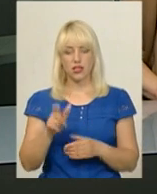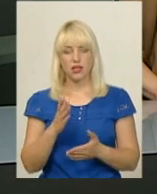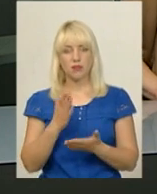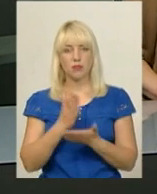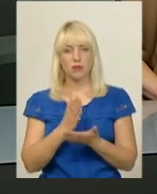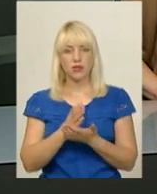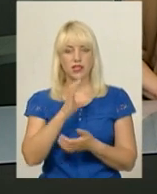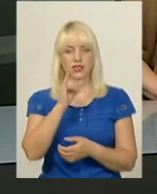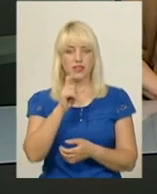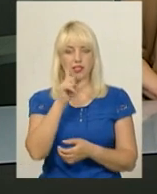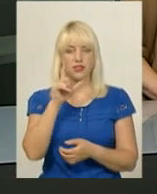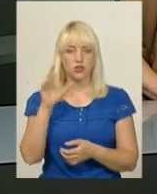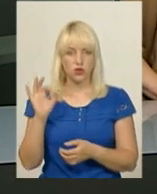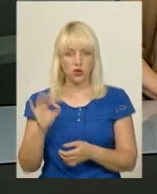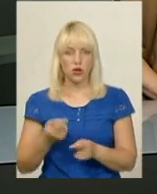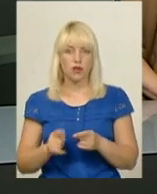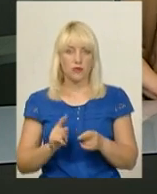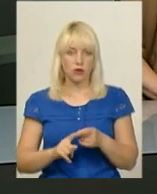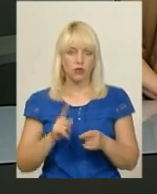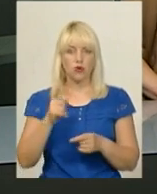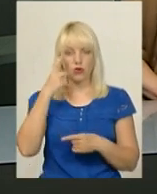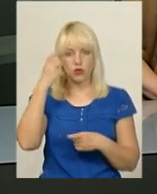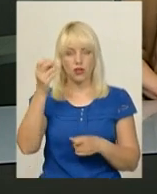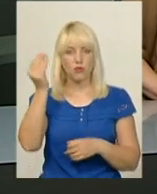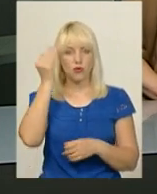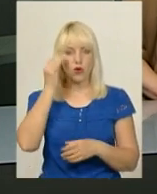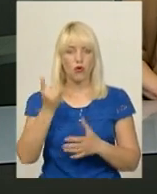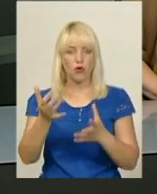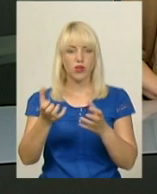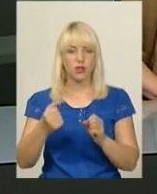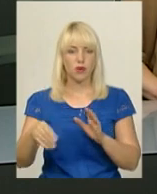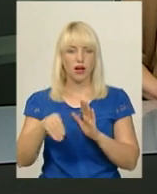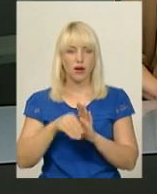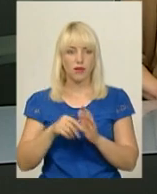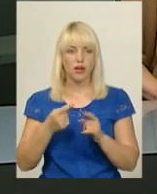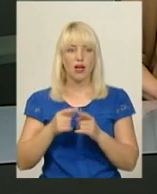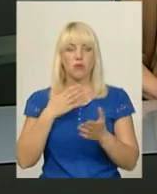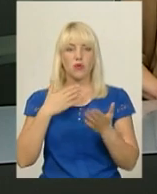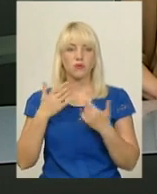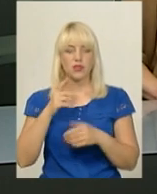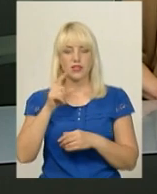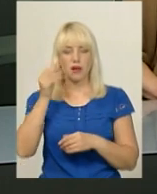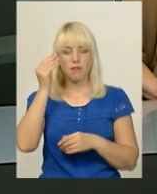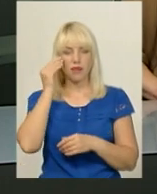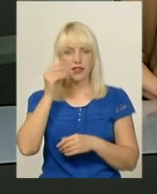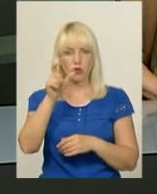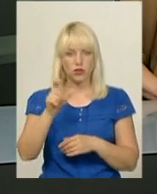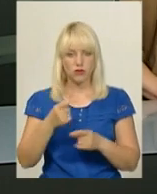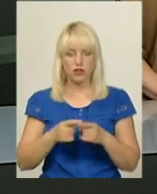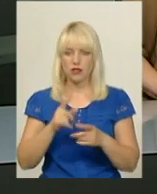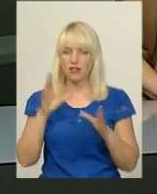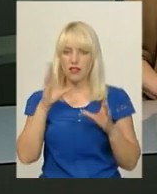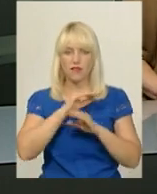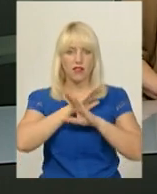ізоляторі тимчасового тримання. Йому оголосили про підозру в одержанні хабара. Поспілкуватися з підозрюваним особисто нам не вдалося.